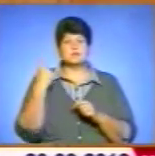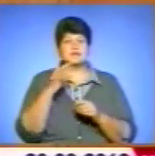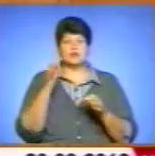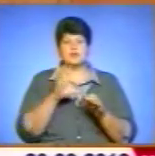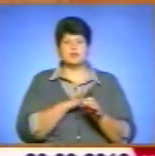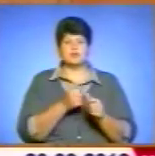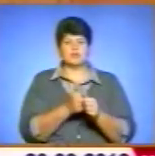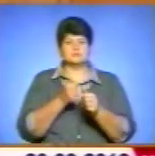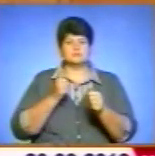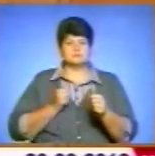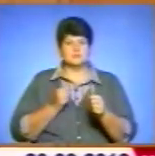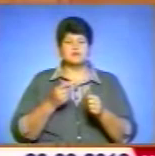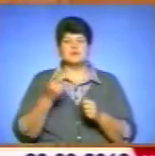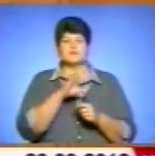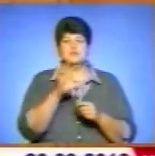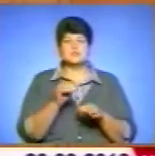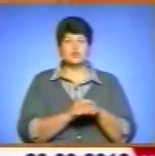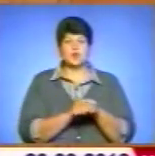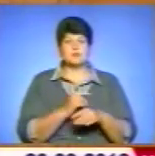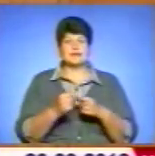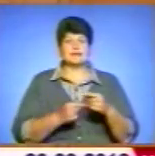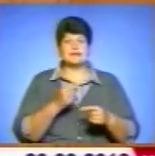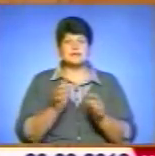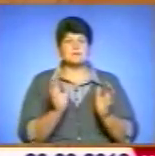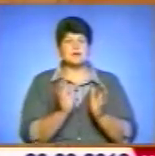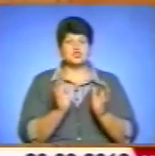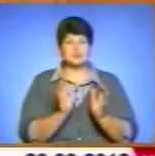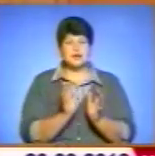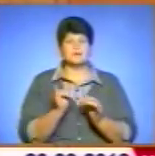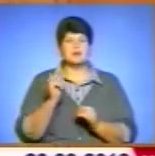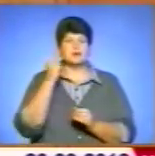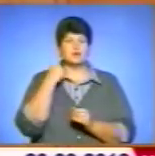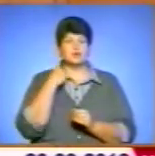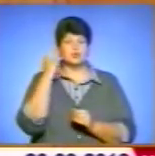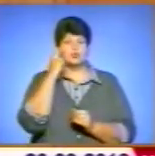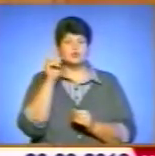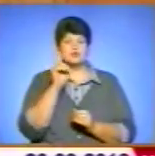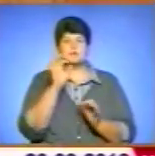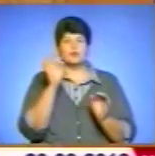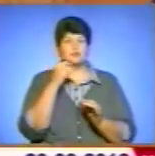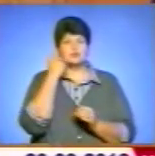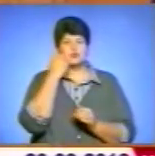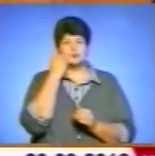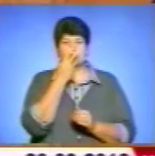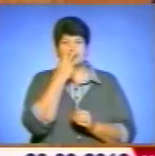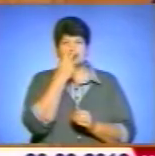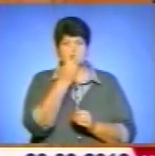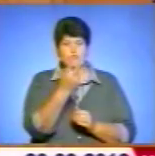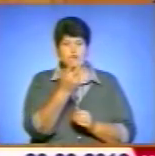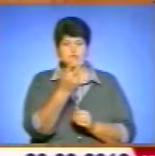Ми ті всі добрі традиції збережемо, і я думаю, що нам ніколи не буде соромно дивитися в очі